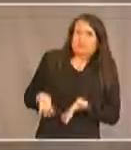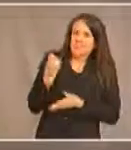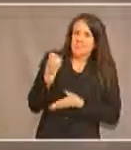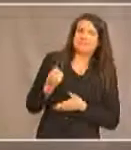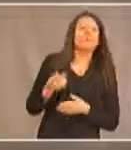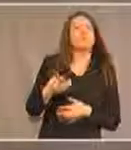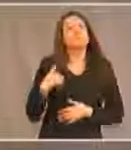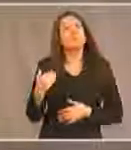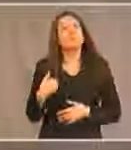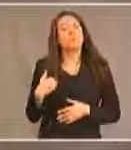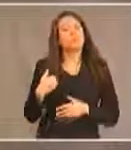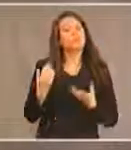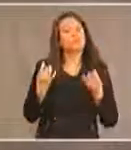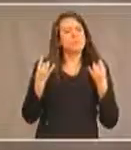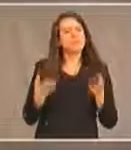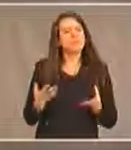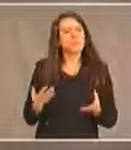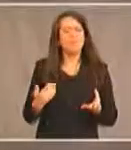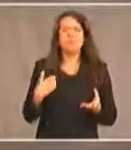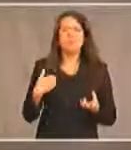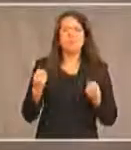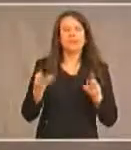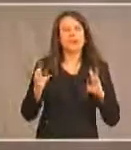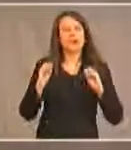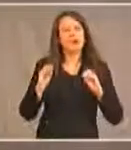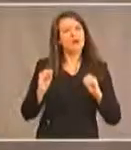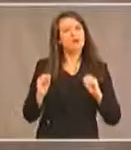pourquoi n'y a-t-il pas d'enseignement